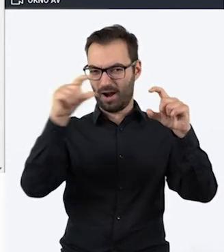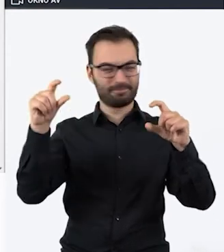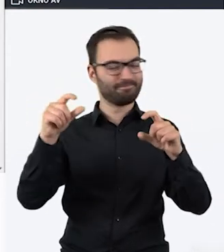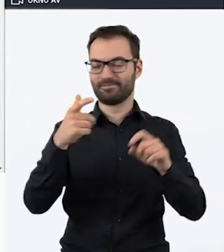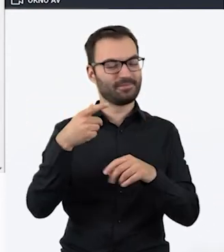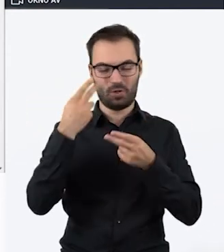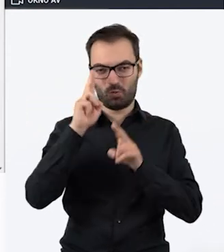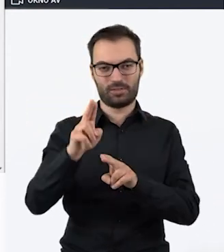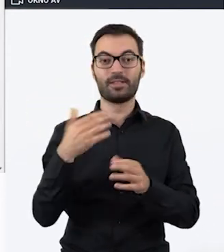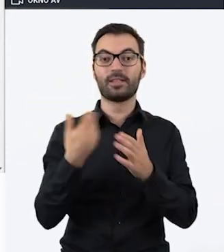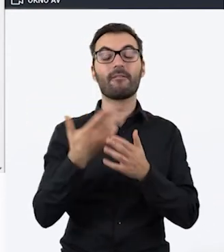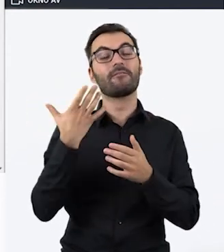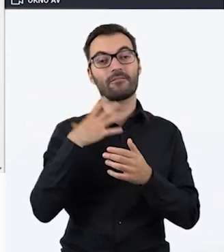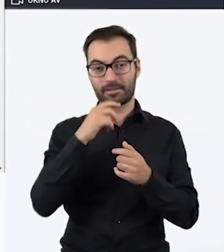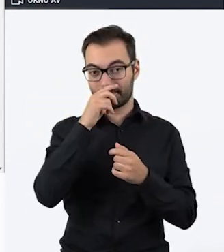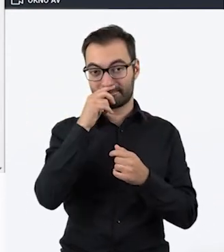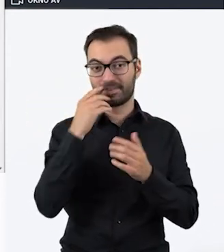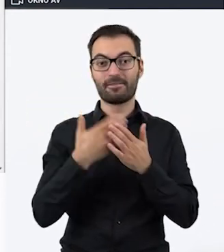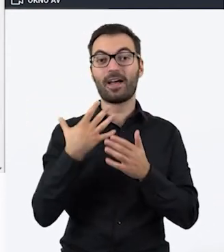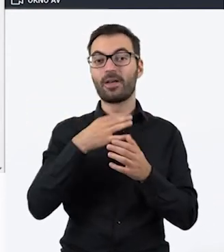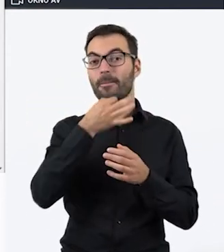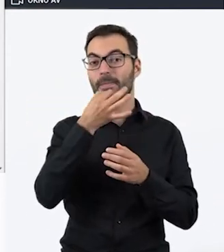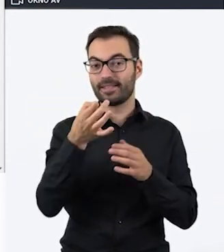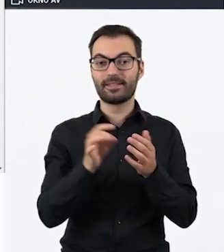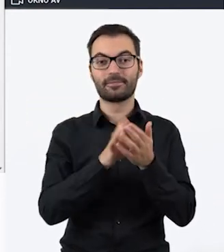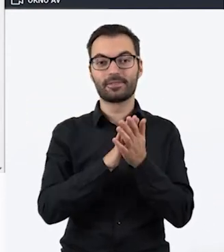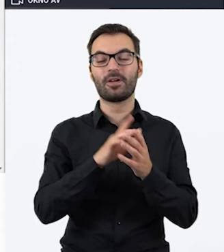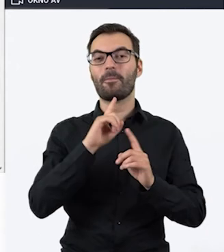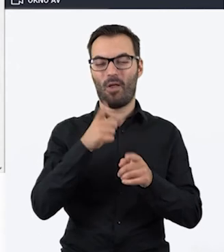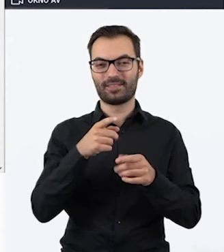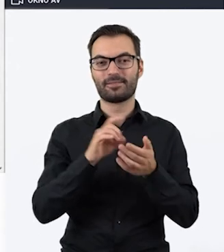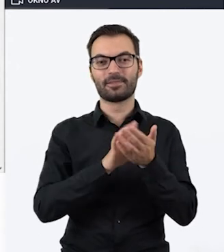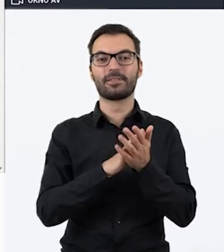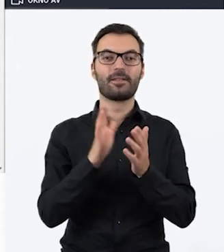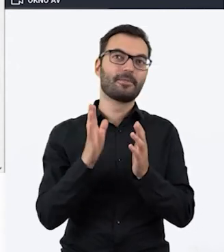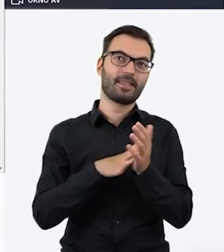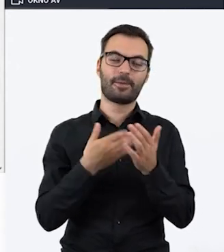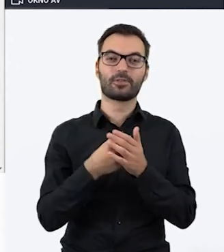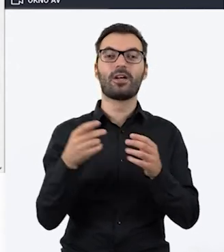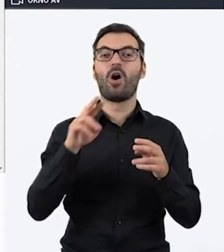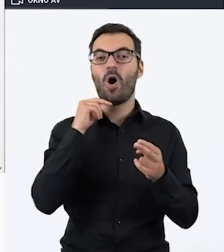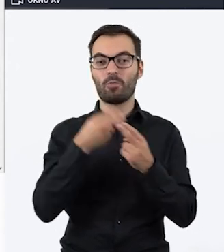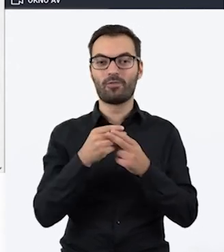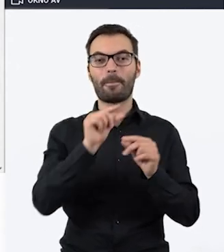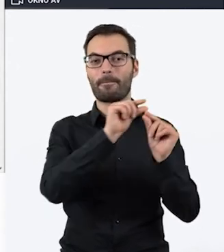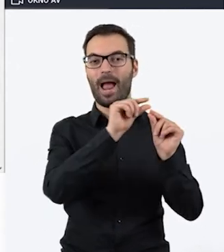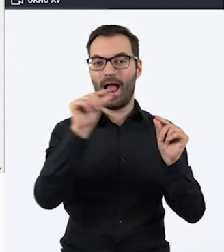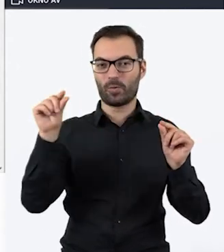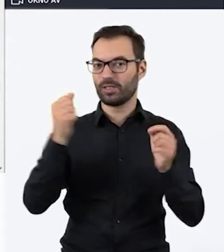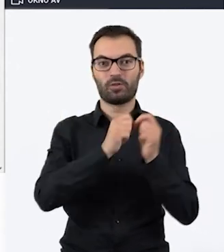zaliczy, dlatego warto też w pytaniu napisać, poleceniu, żeby na przykład wpisywać odpowiedzi małymi literami.